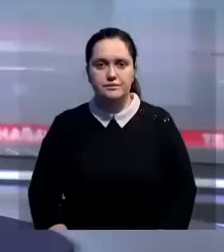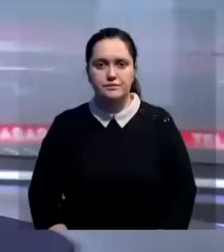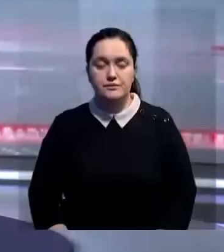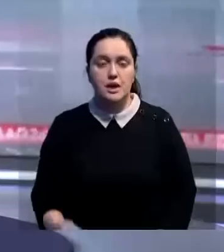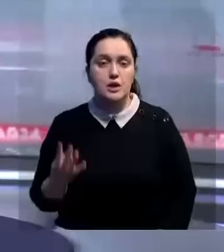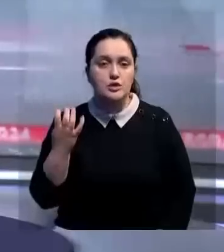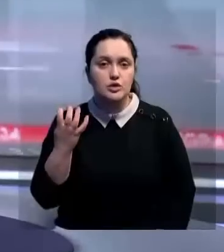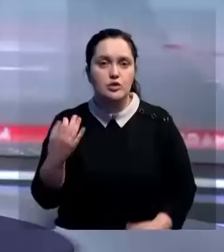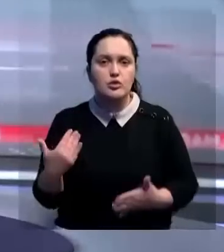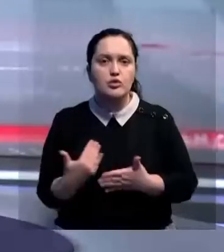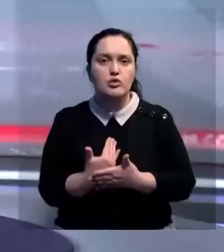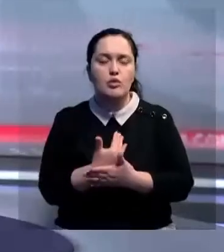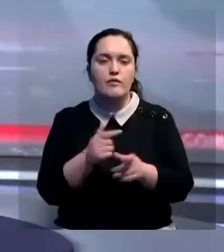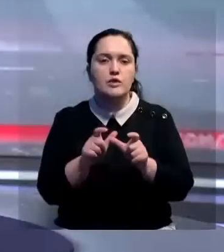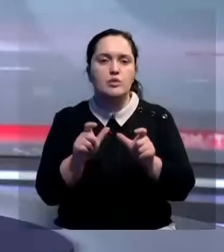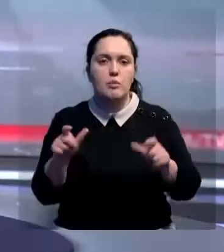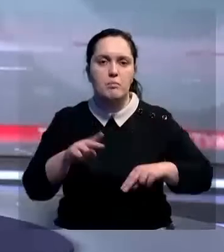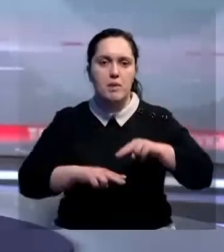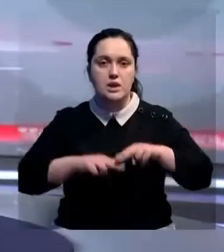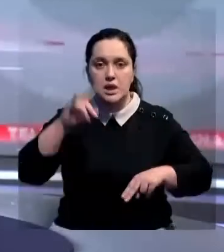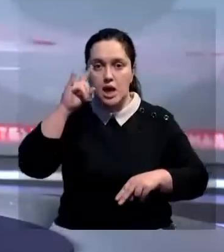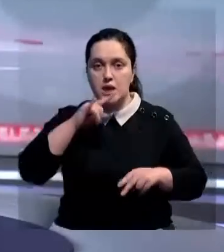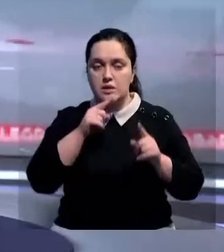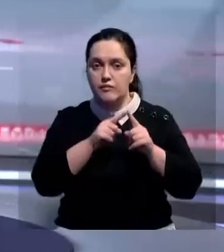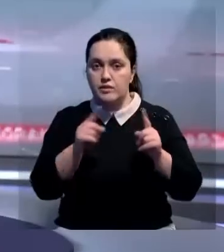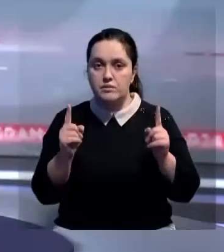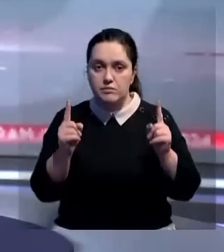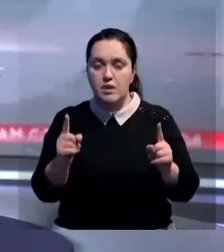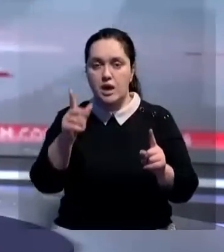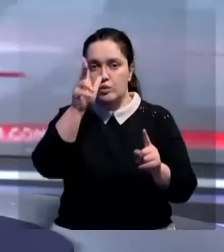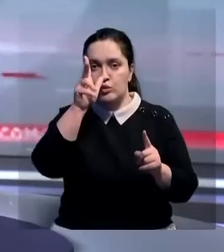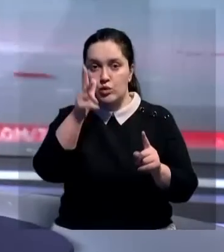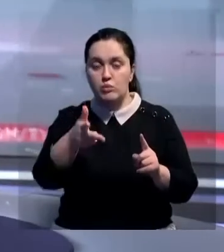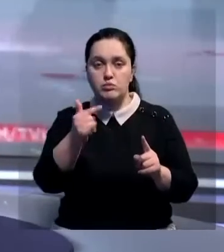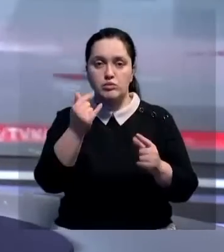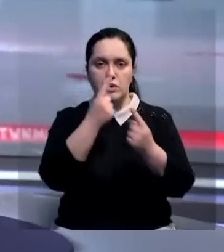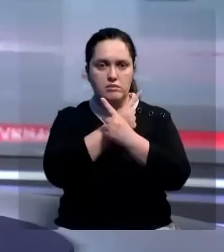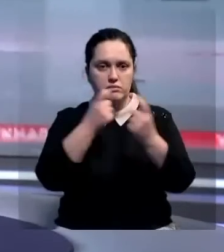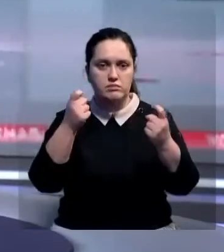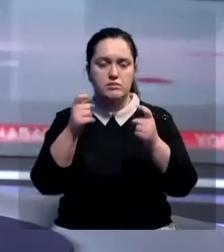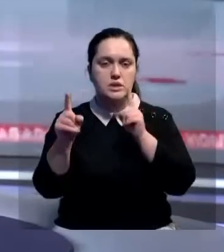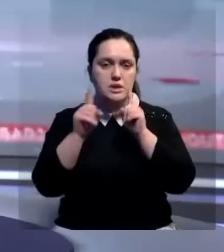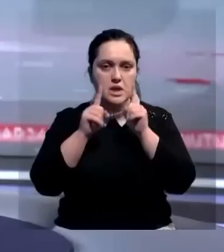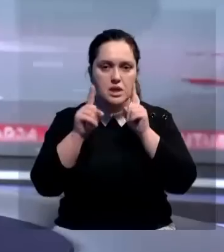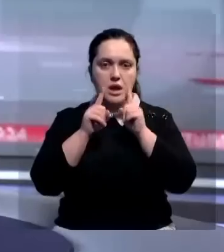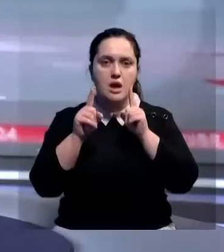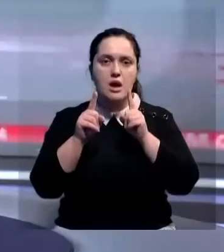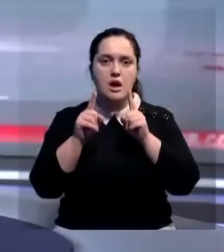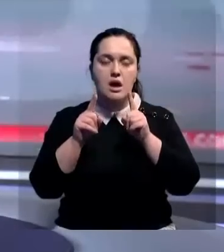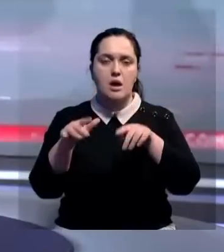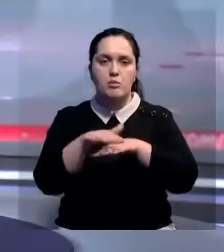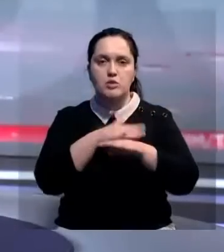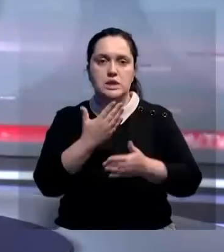Больше 400 новых школ построят в Казахстане в течение трех лет. Об этом стало известно во время заседания